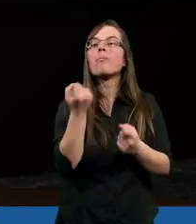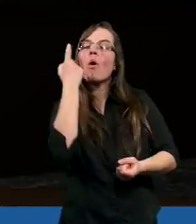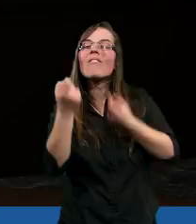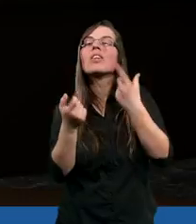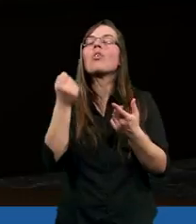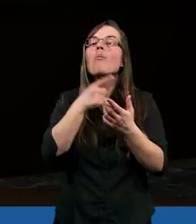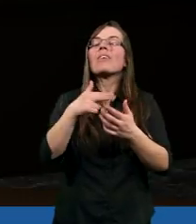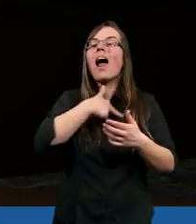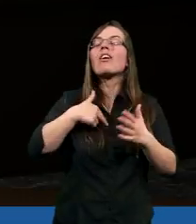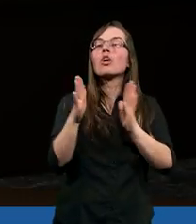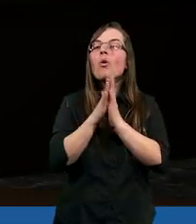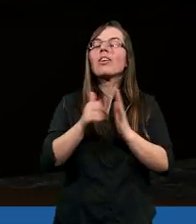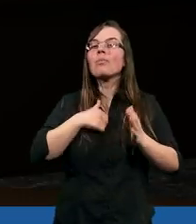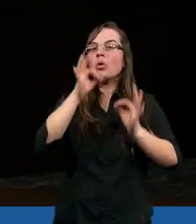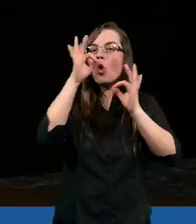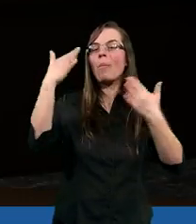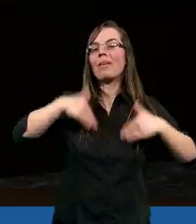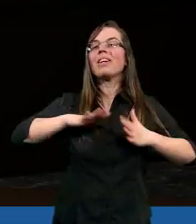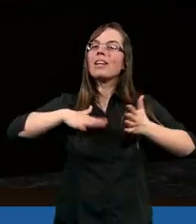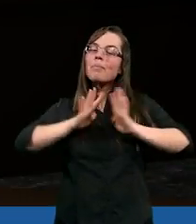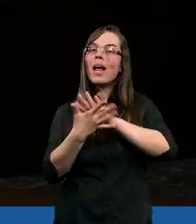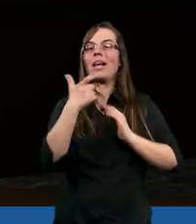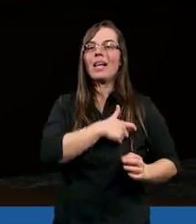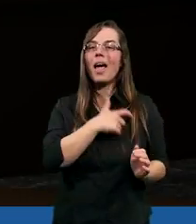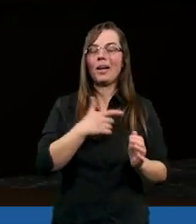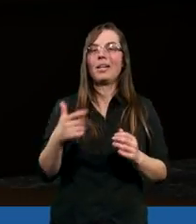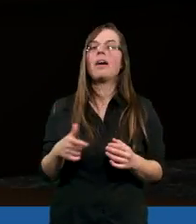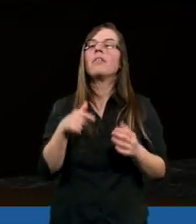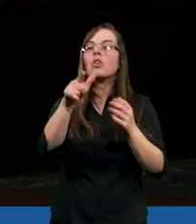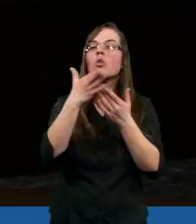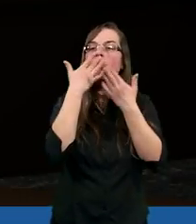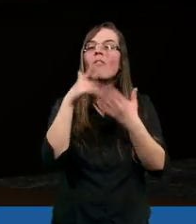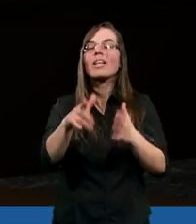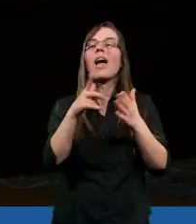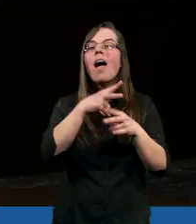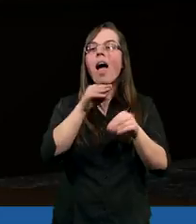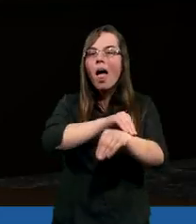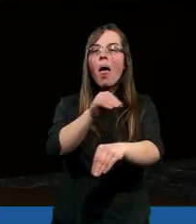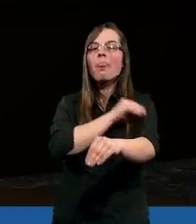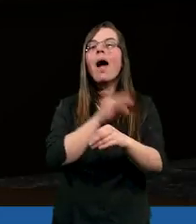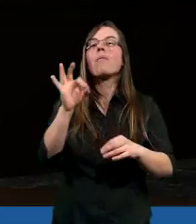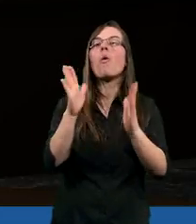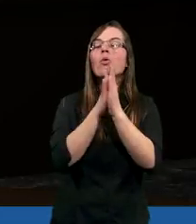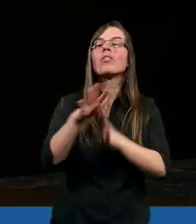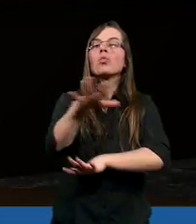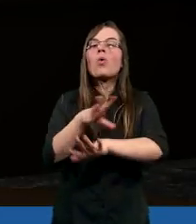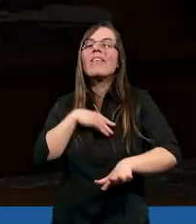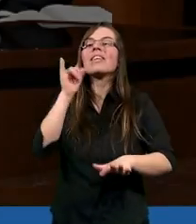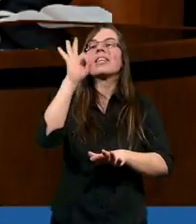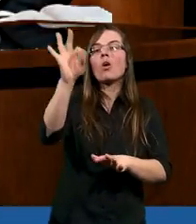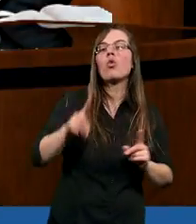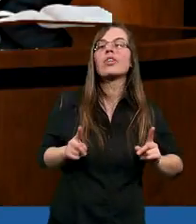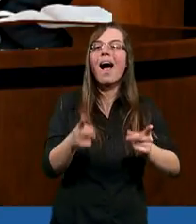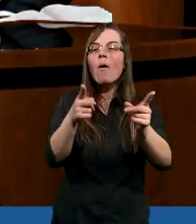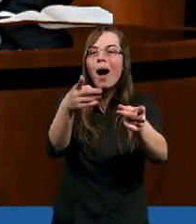się pojawiać w modlitwie. I tu jest nagle modlitwa, o której mówimy na tym etapie, modlitwa o Ducha Świętego, jego działanie.